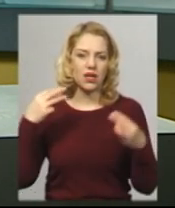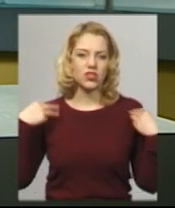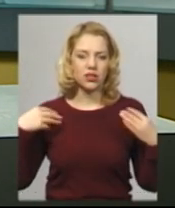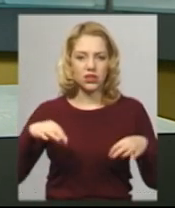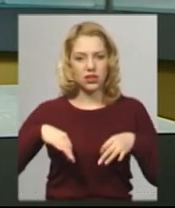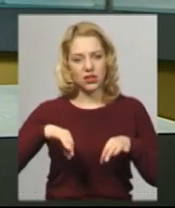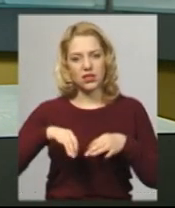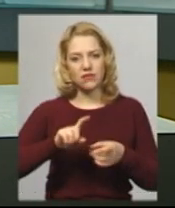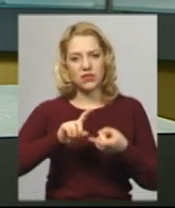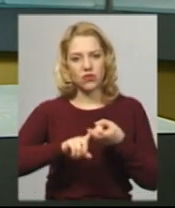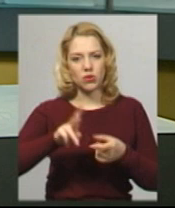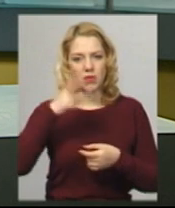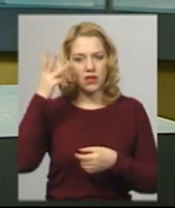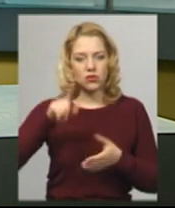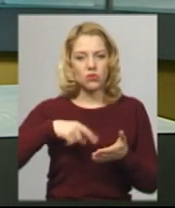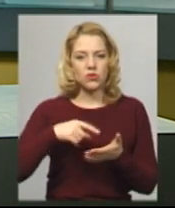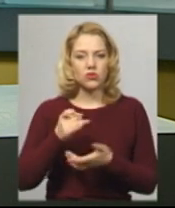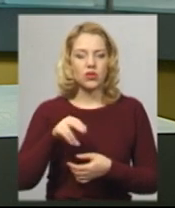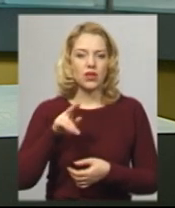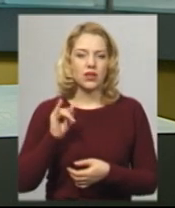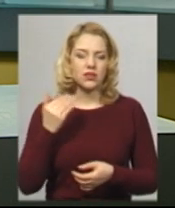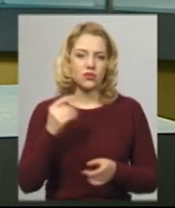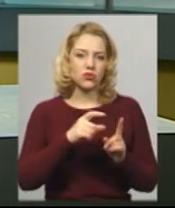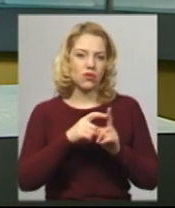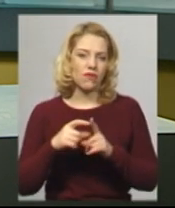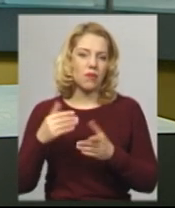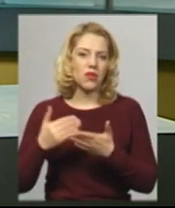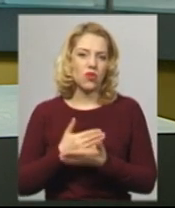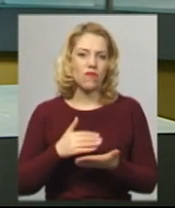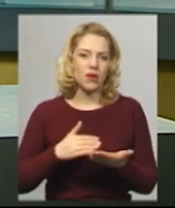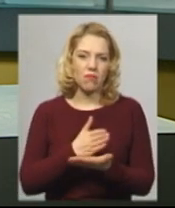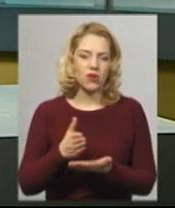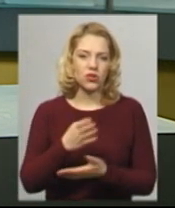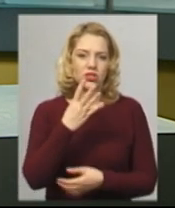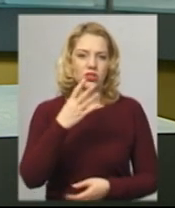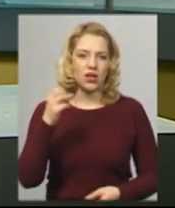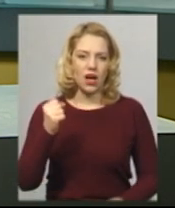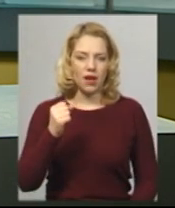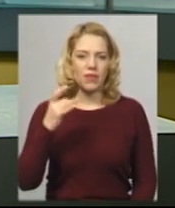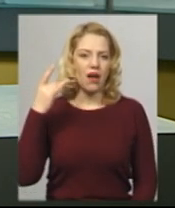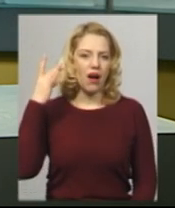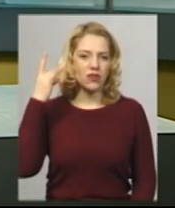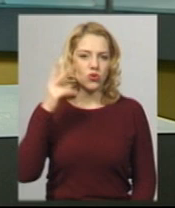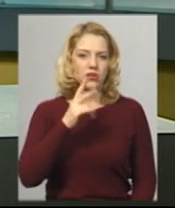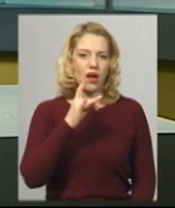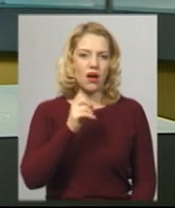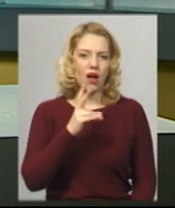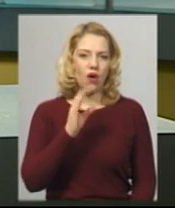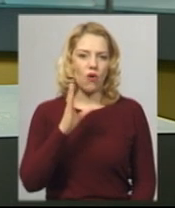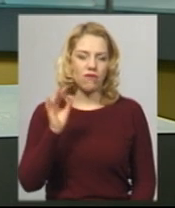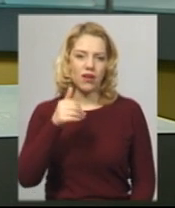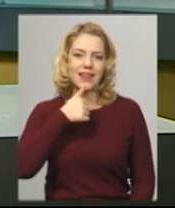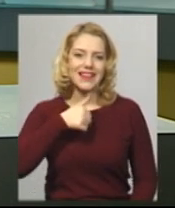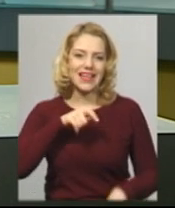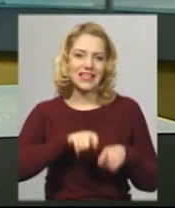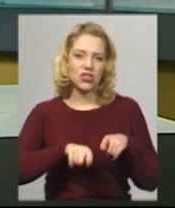'язку Хмельницької міської ради Сергій Шепарев. За його словами, новий маршрут номер 4А «Катіон Ракове» курсуватиме в тестовому режимі